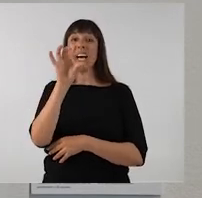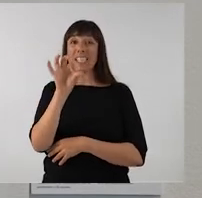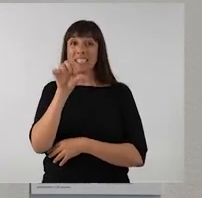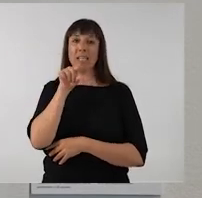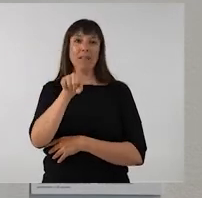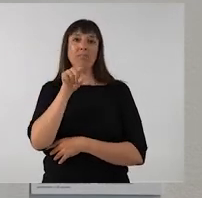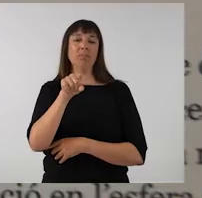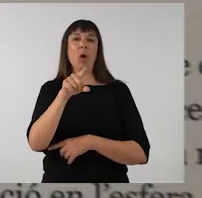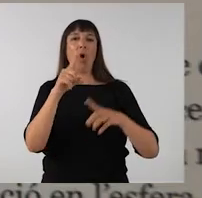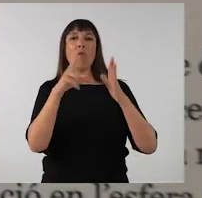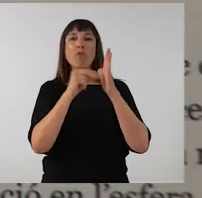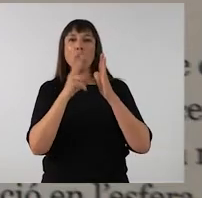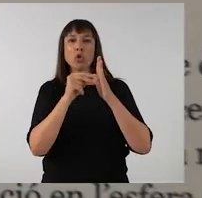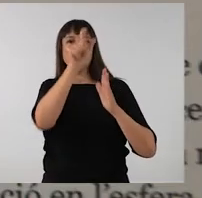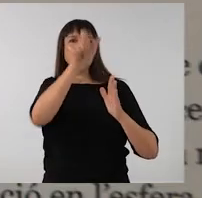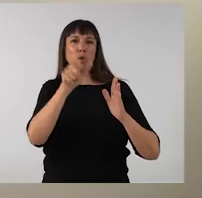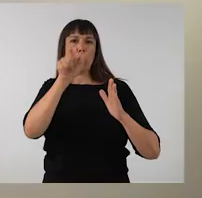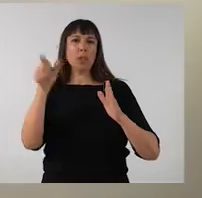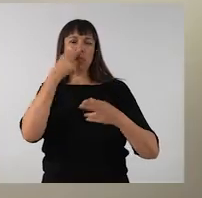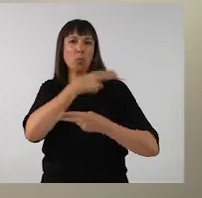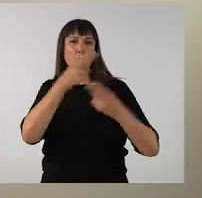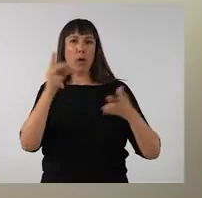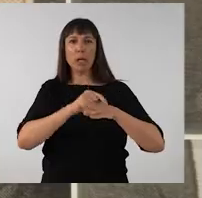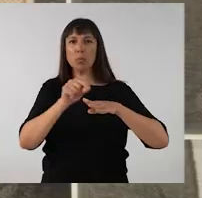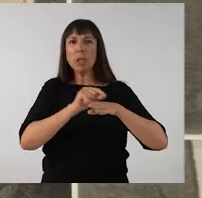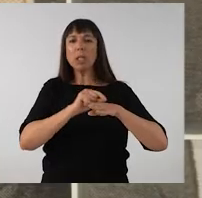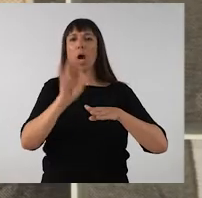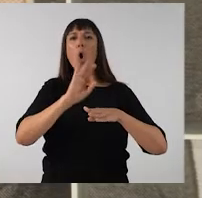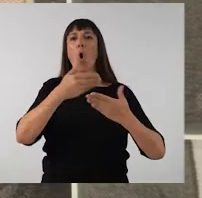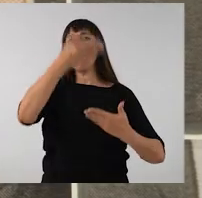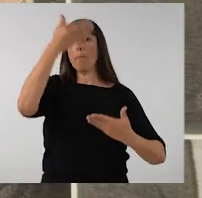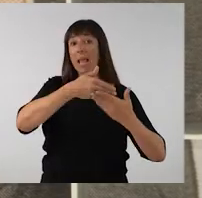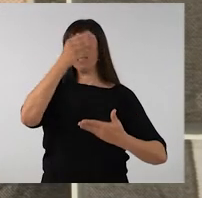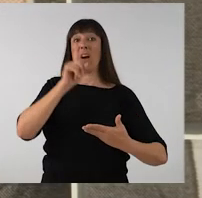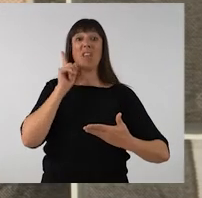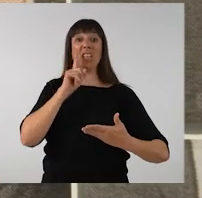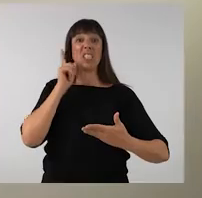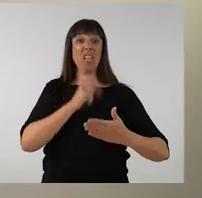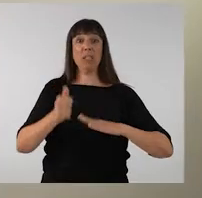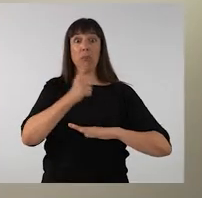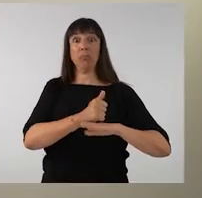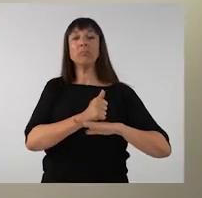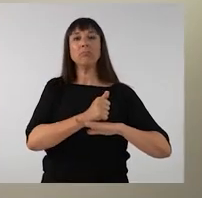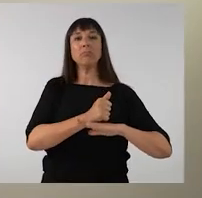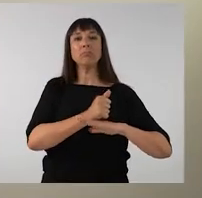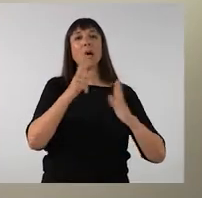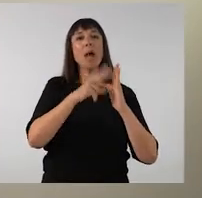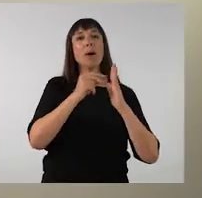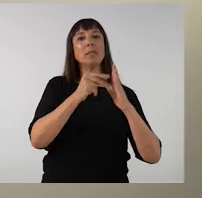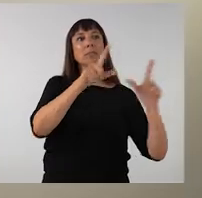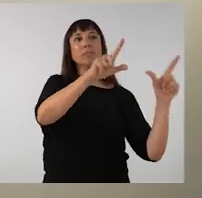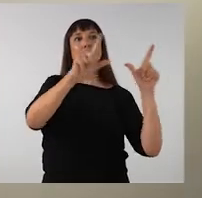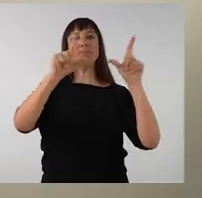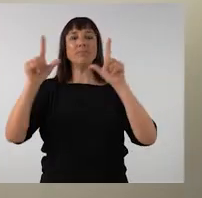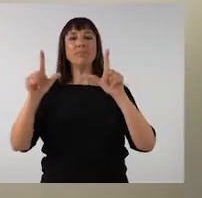agafa fotografies de personatges públics, polítics i altres autoritats de la premsa, sobretot de la premsa francesa,